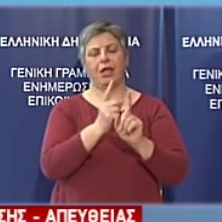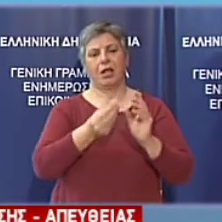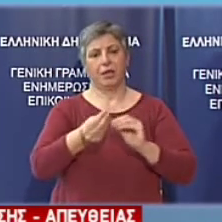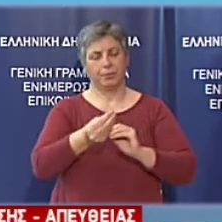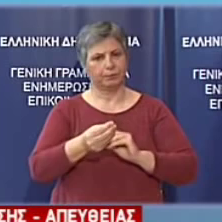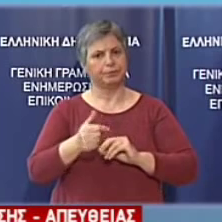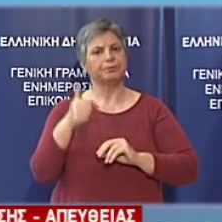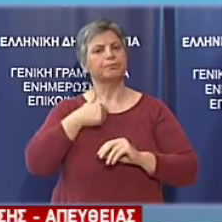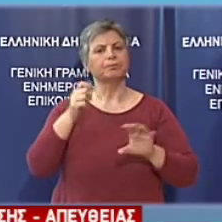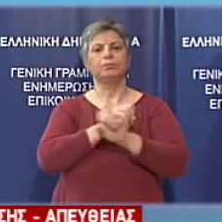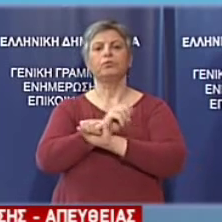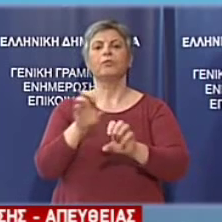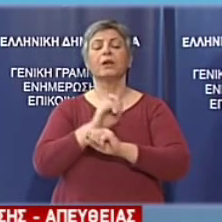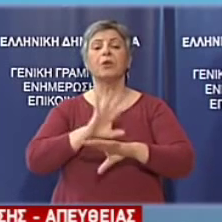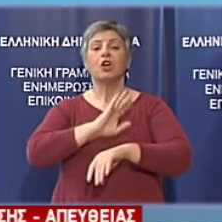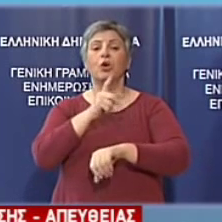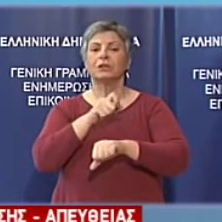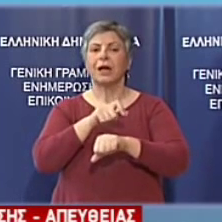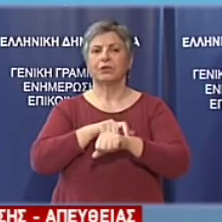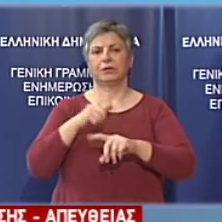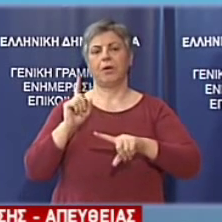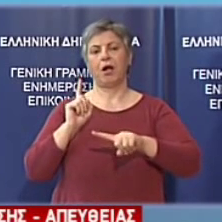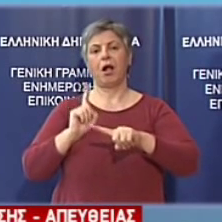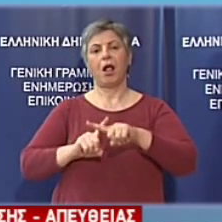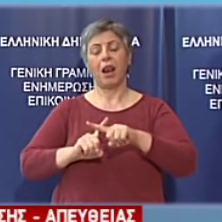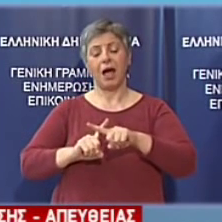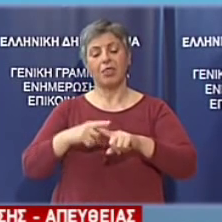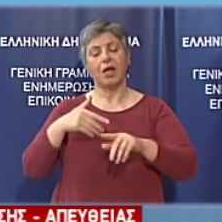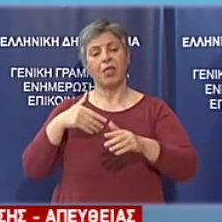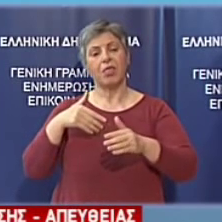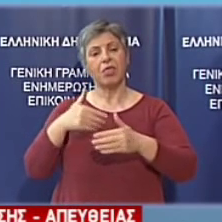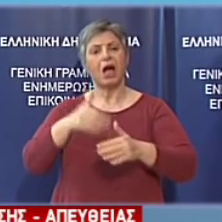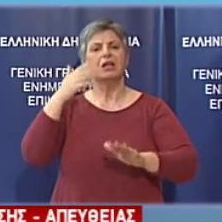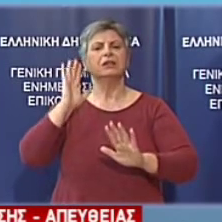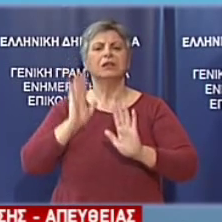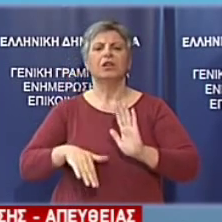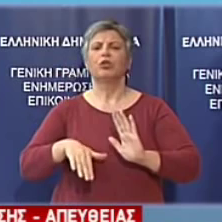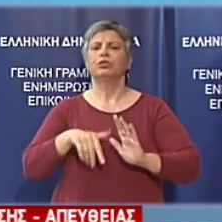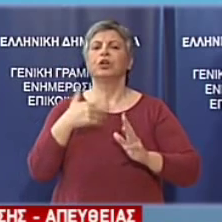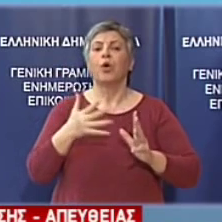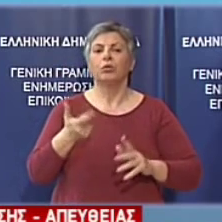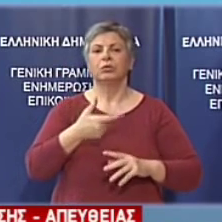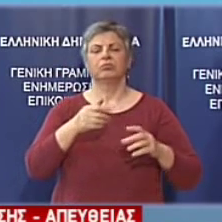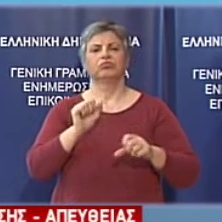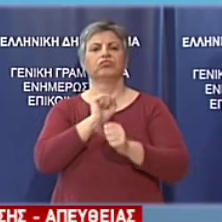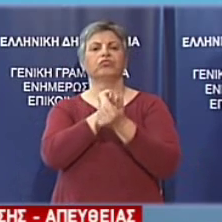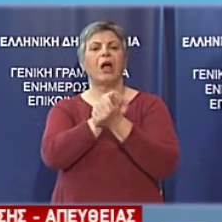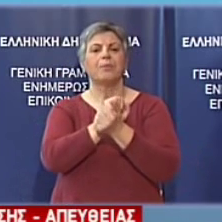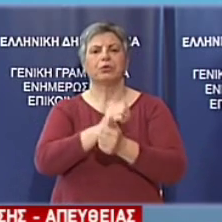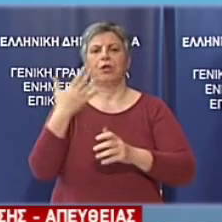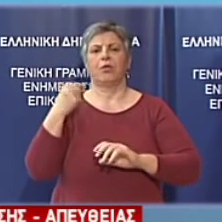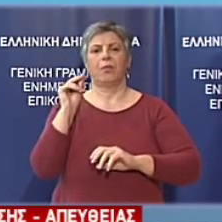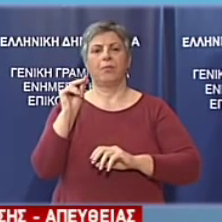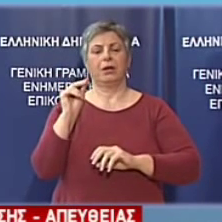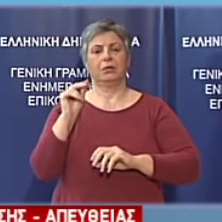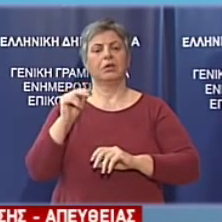ότι η χώρα μας βρίσκεται πλέον στην τελική φάση της ολοκλήρωσης των δεσμεύσεων που έχει αναλάβει. Η προσπάθειά μας